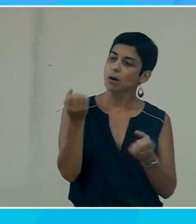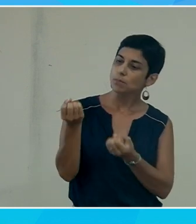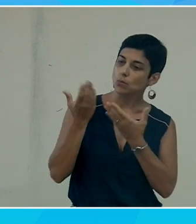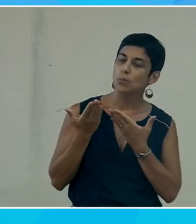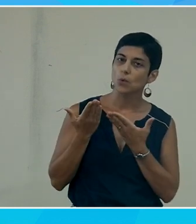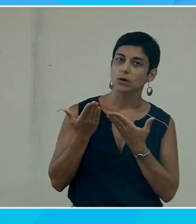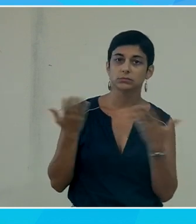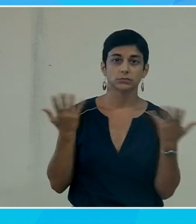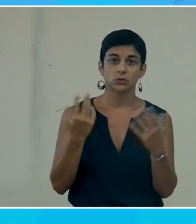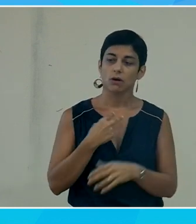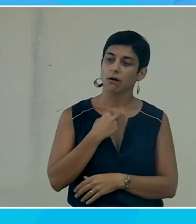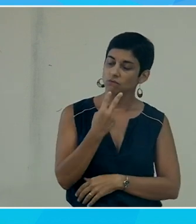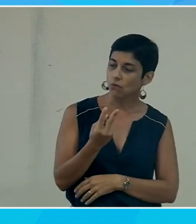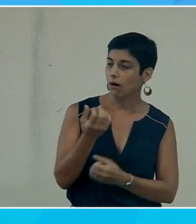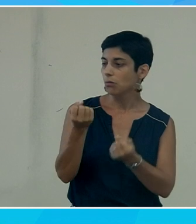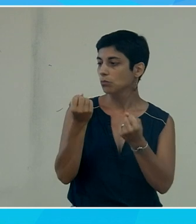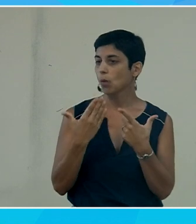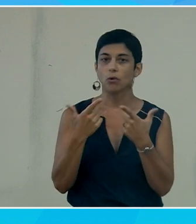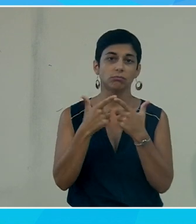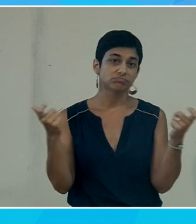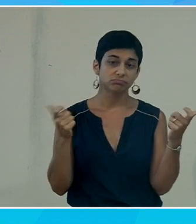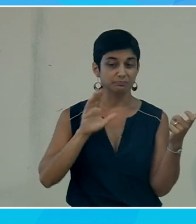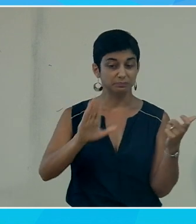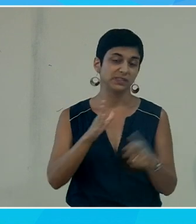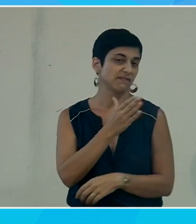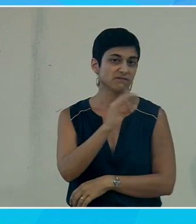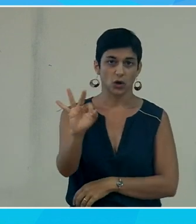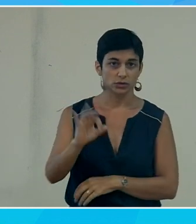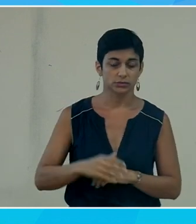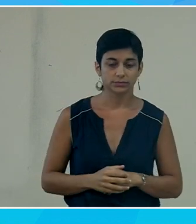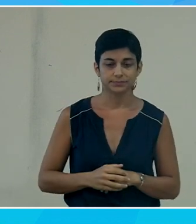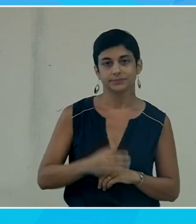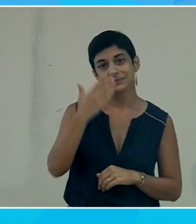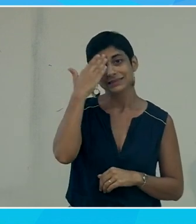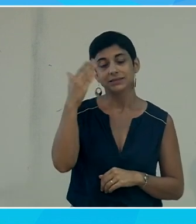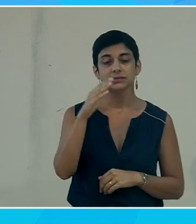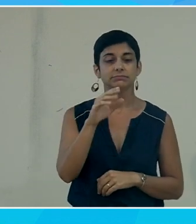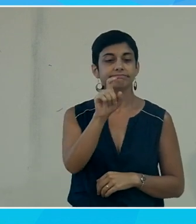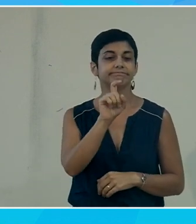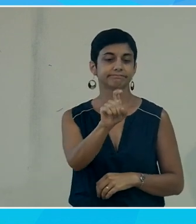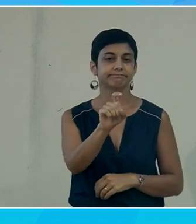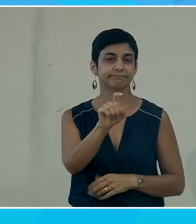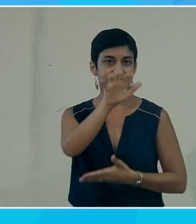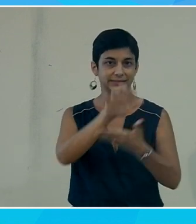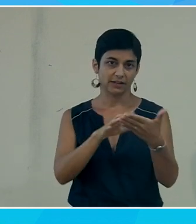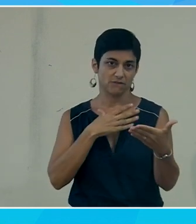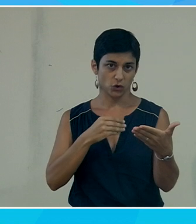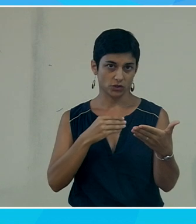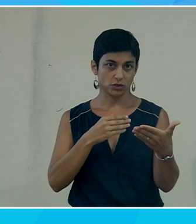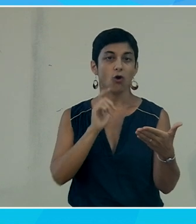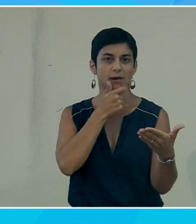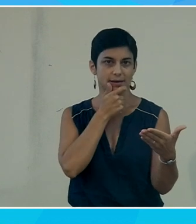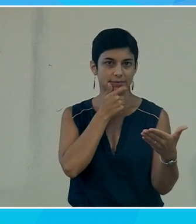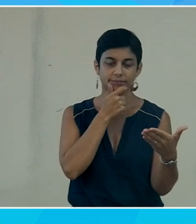me propose les voix de Paul, Julie et Hortense, donc c'est les voix françaises. Si je vais sur mon texte en anglais, et je regarde le paramétrage,